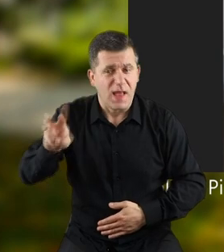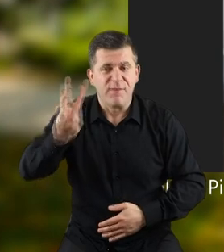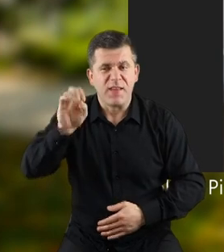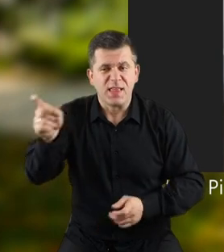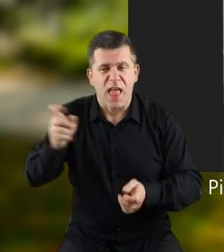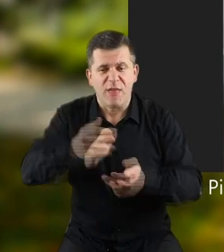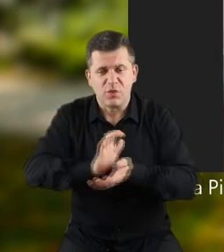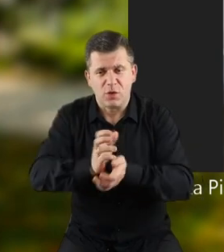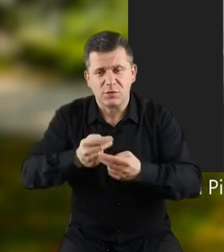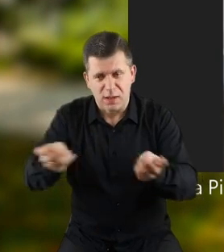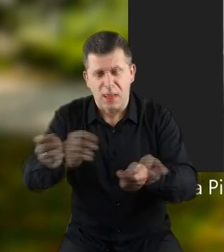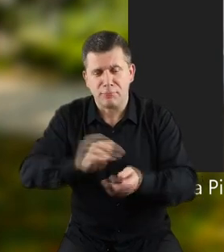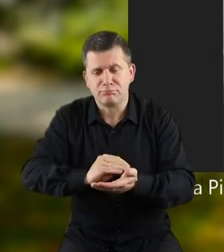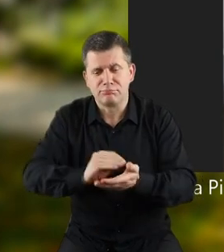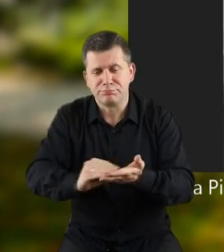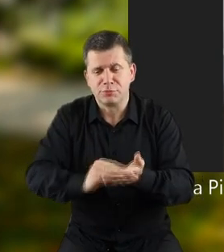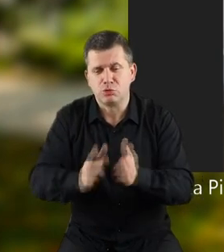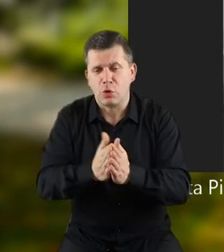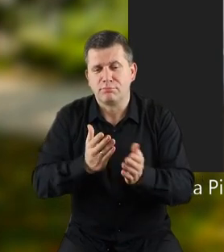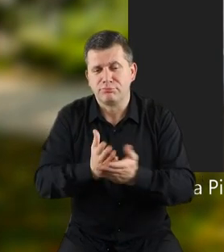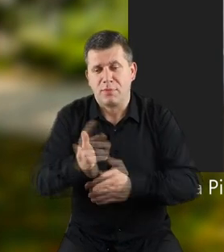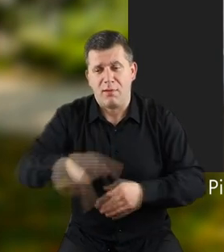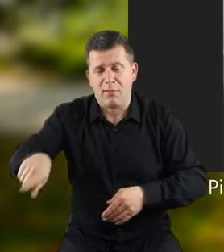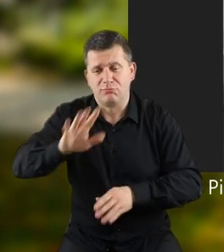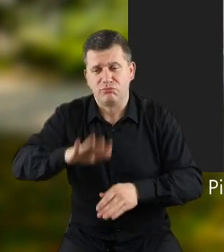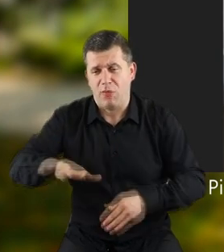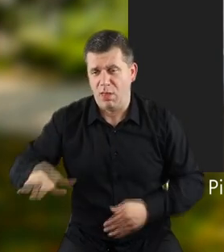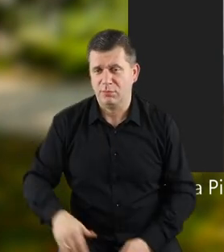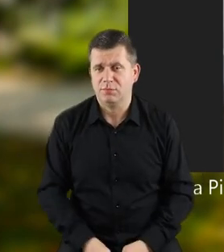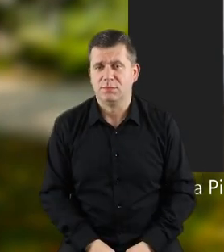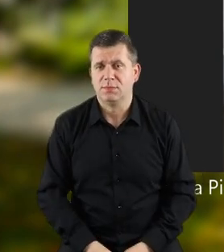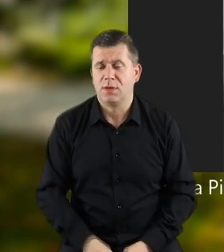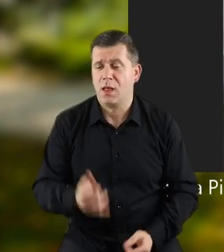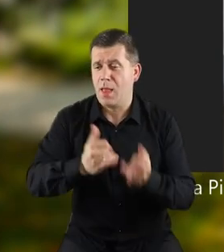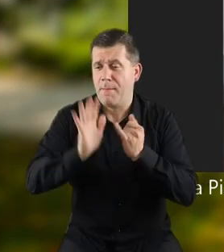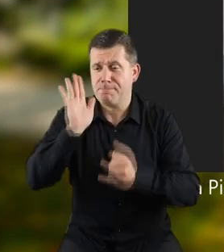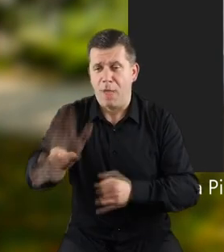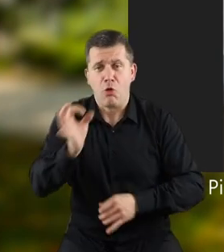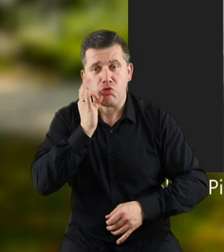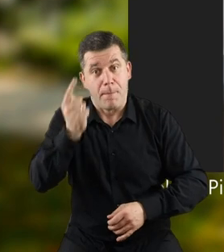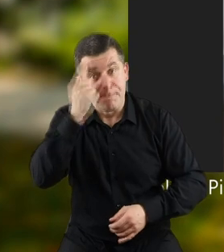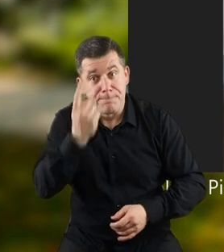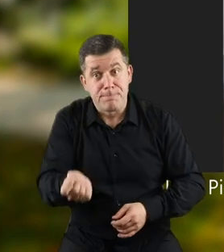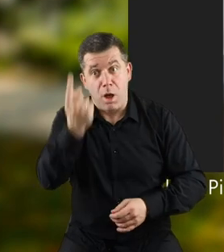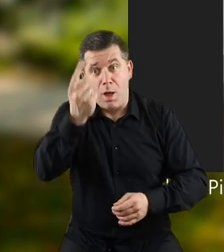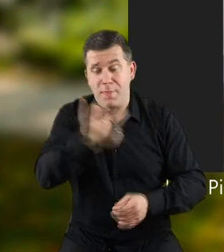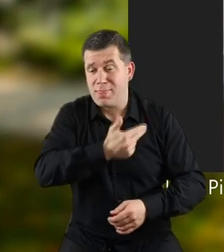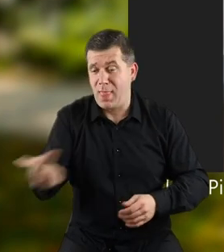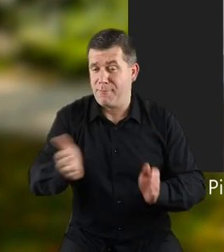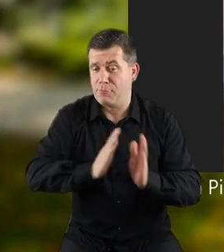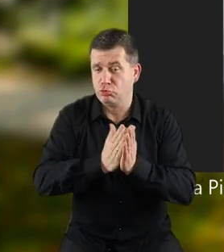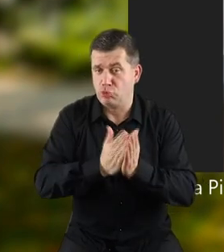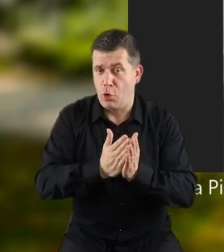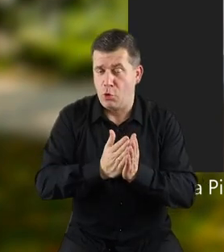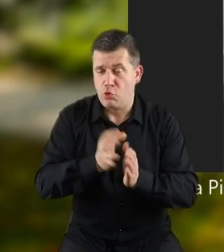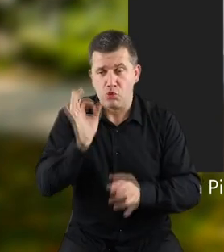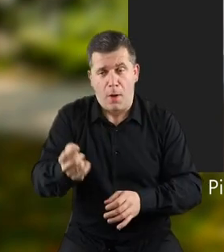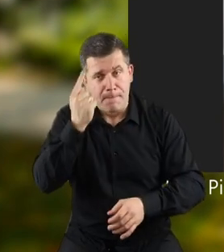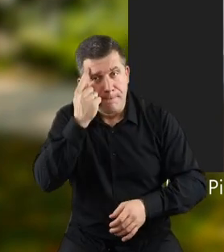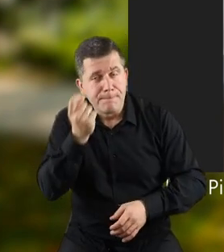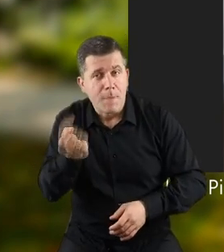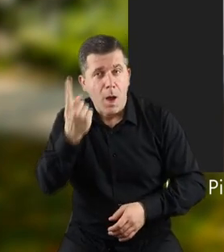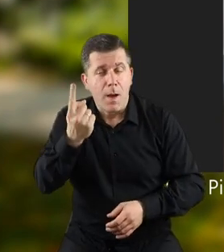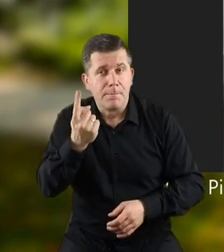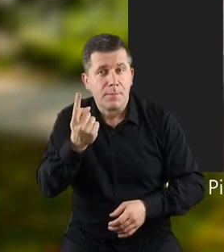które wydają książki napisane przez dzieci, a kiedy masz dobry pomysł na książkę, kiedy przyjdzie Ci